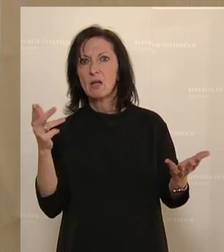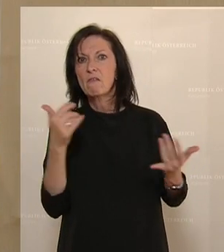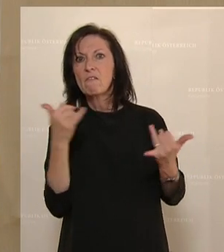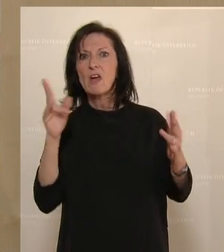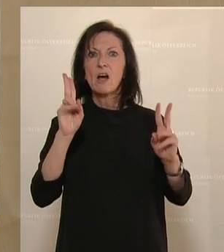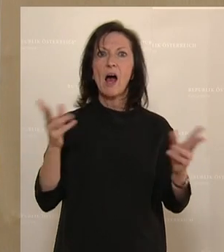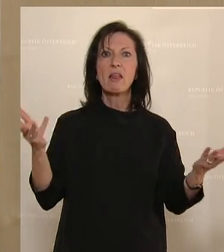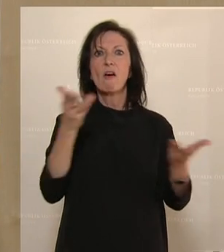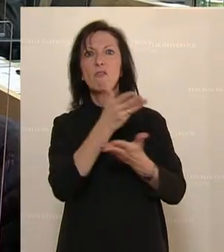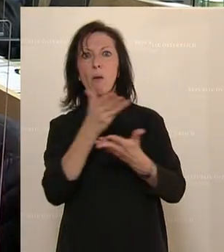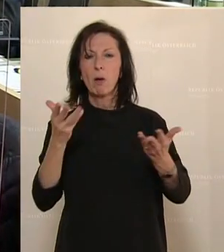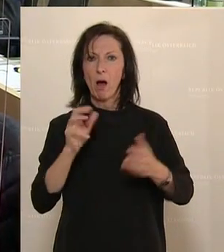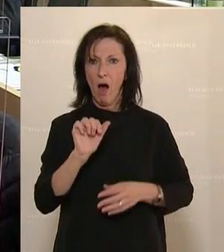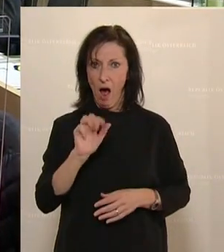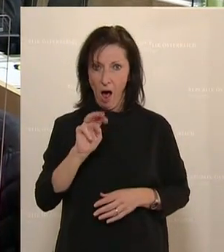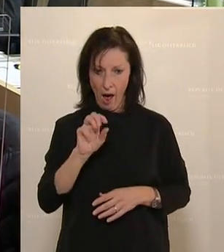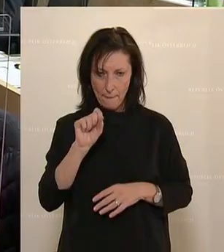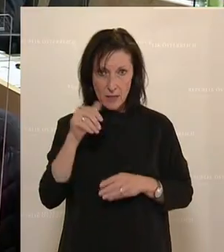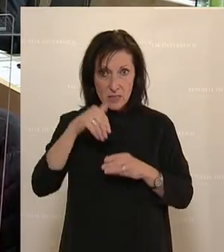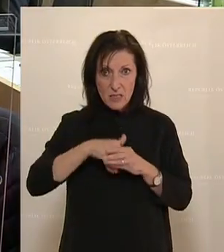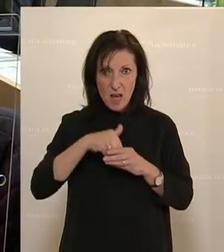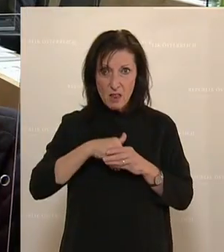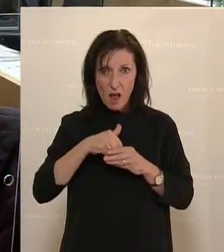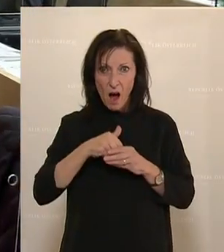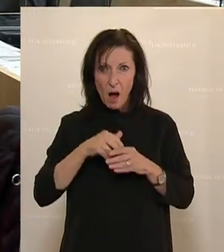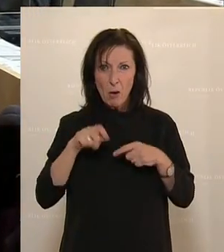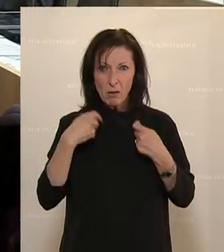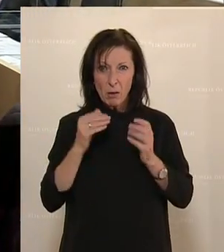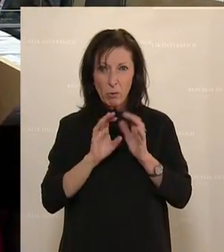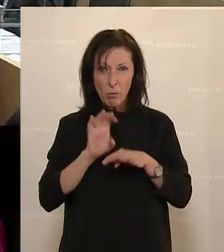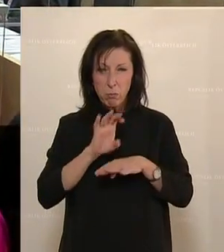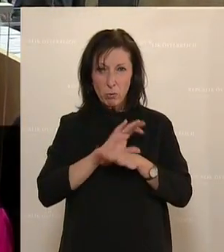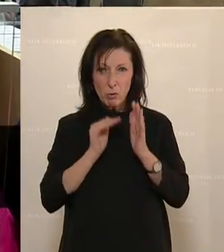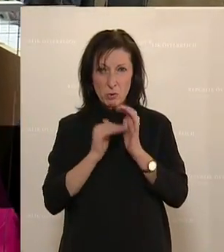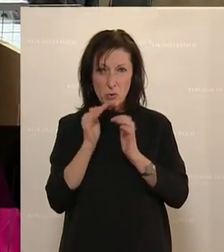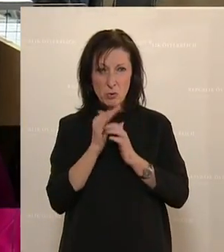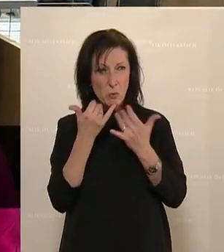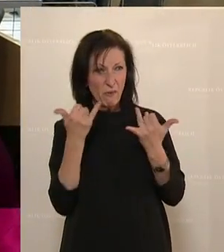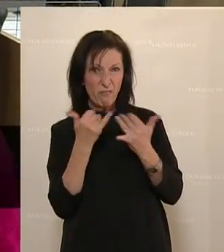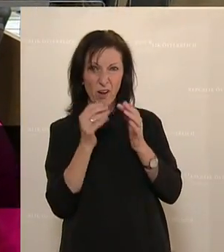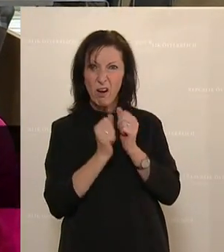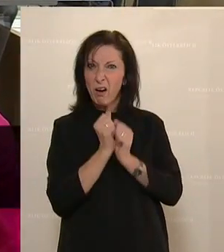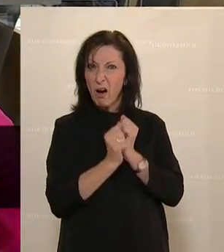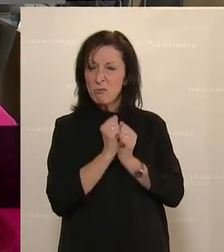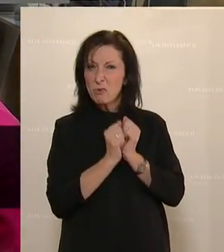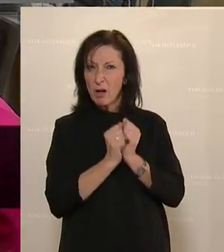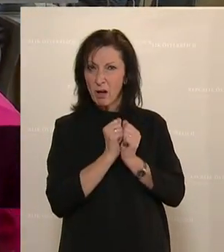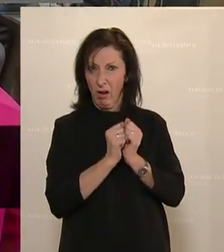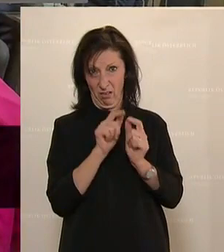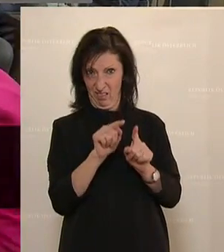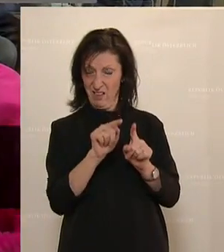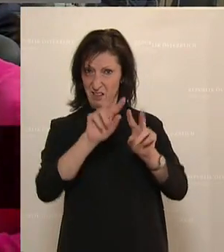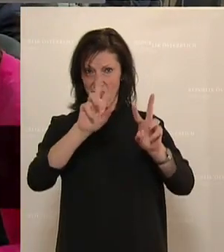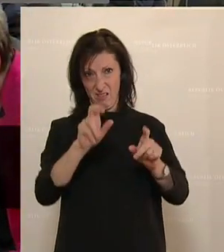berechnet werden soll. Dieser AMS-Algorithmus beschäftigt uns schon seit geraumer Zeit und wird uns auch noch länger